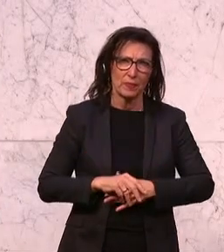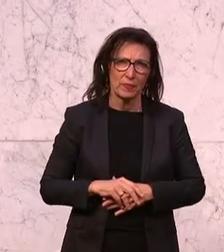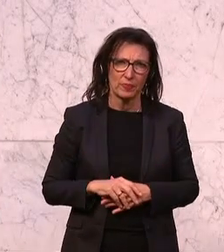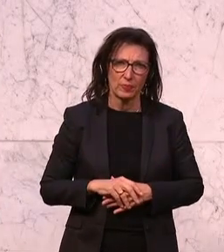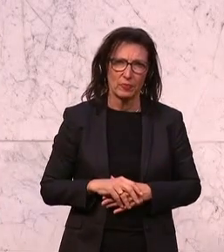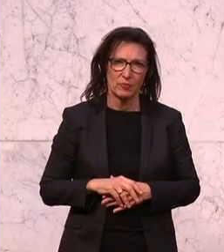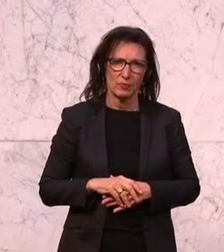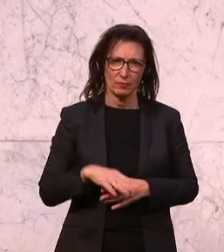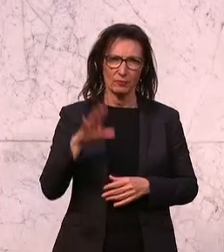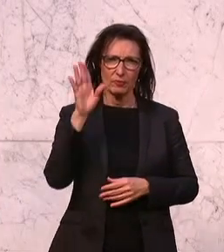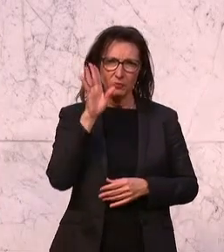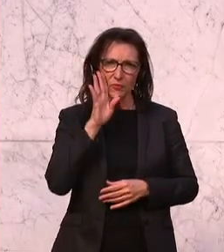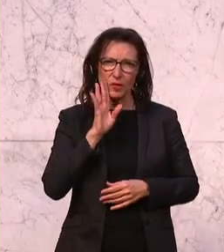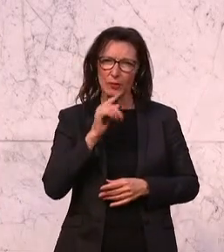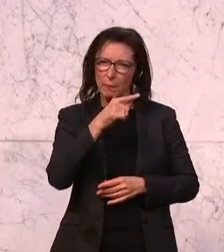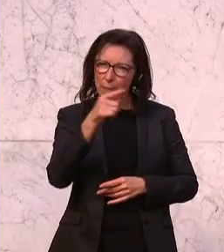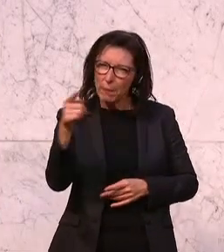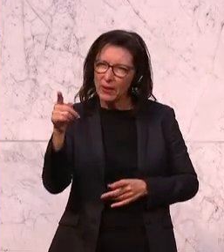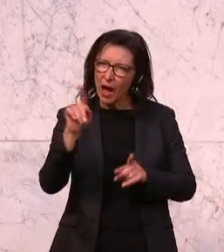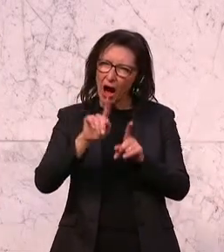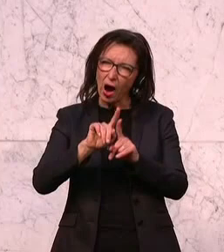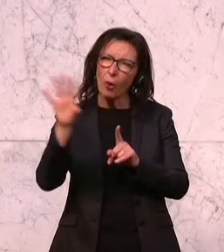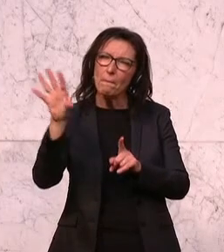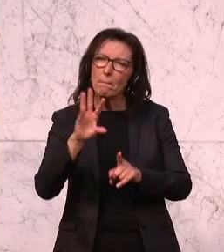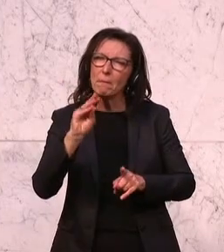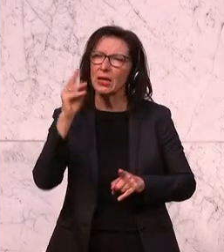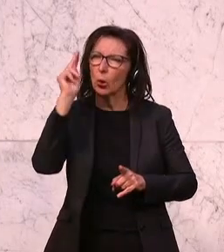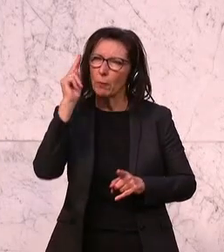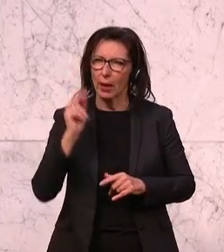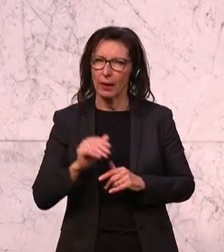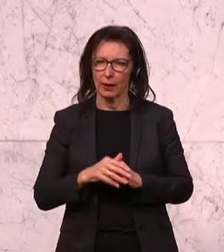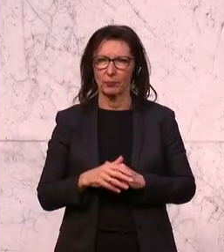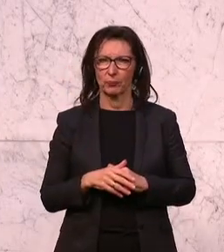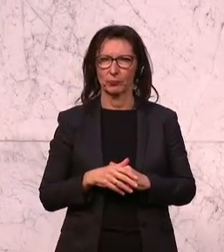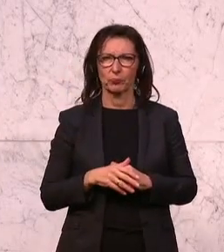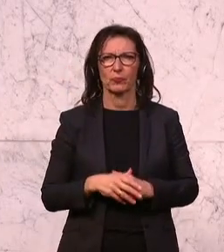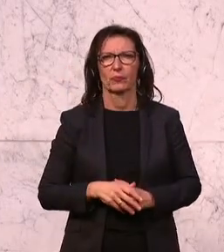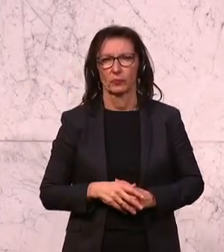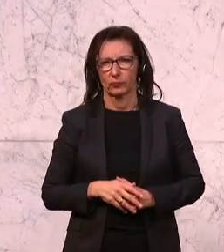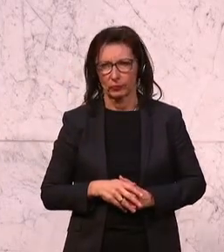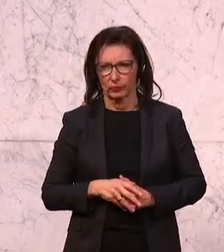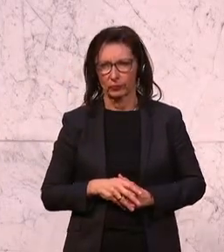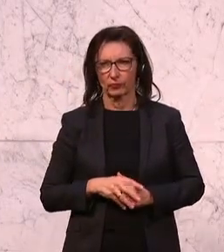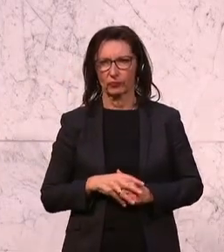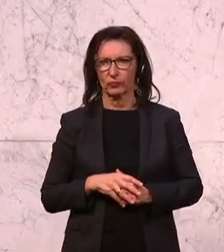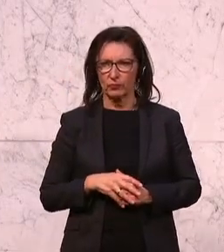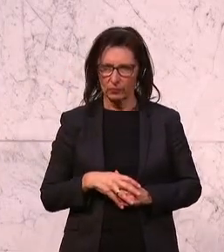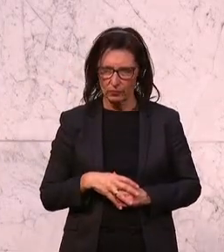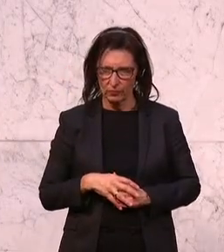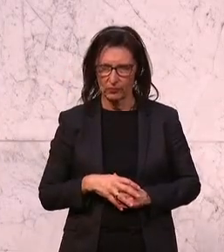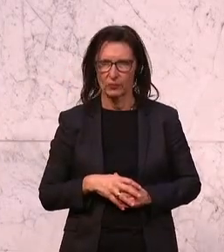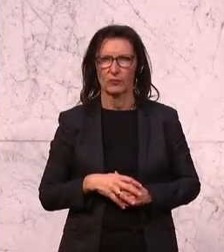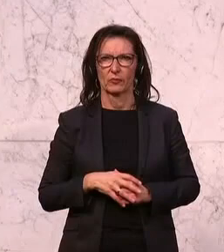Sie ein bisschen mitzugehen mit mir, und zu überlegen, was wir auf der Seite dieser Verurteilung von